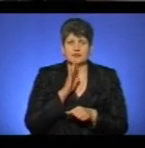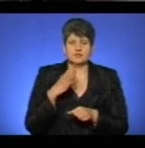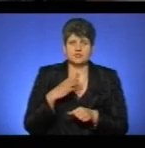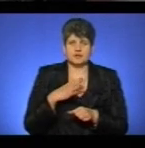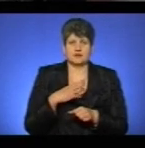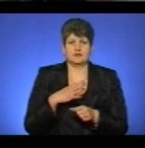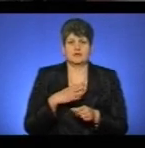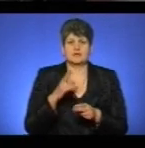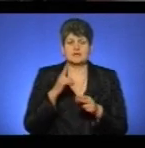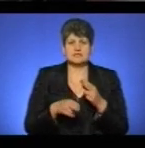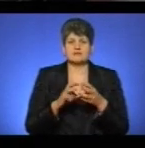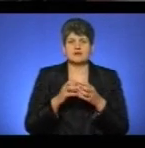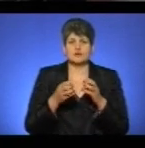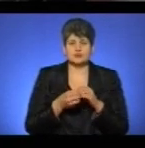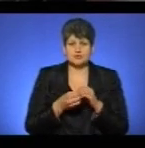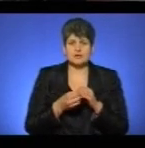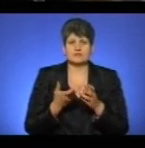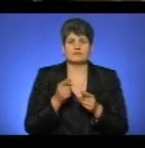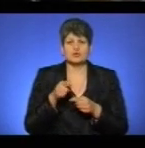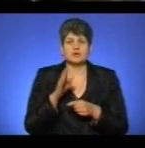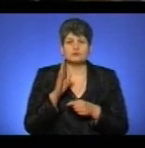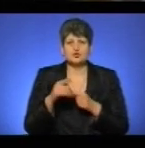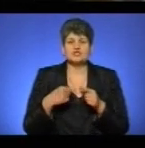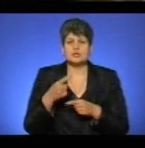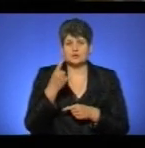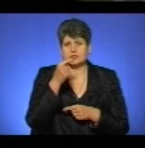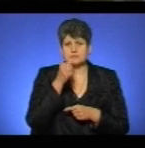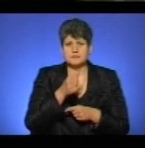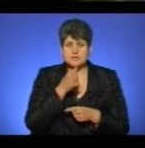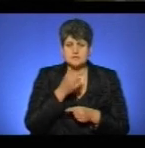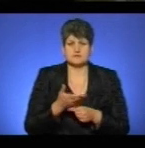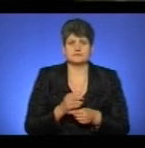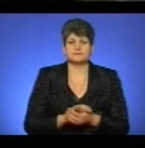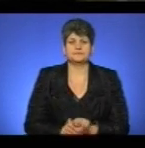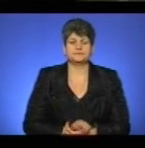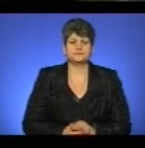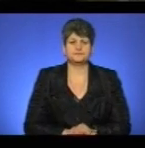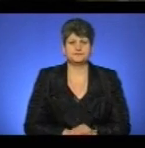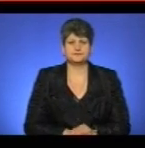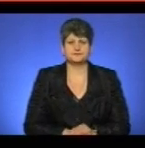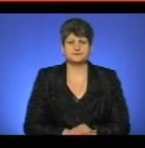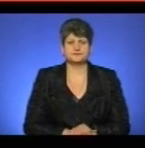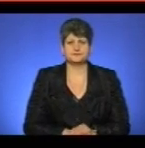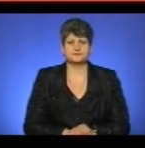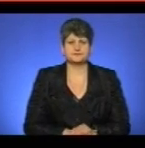результатів судмедекспертизи. Вони будуть за місяць. Світлана Шумна, Андрій Прокопів, Новини.